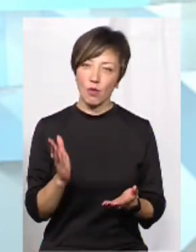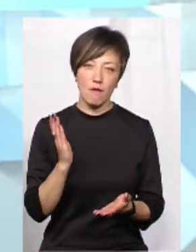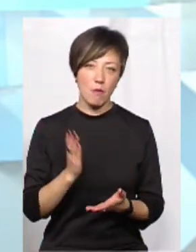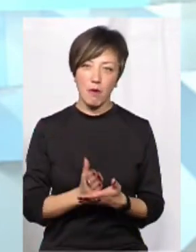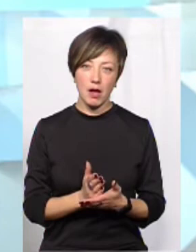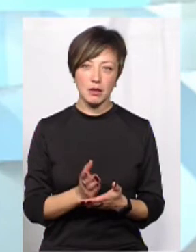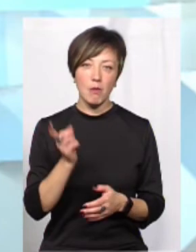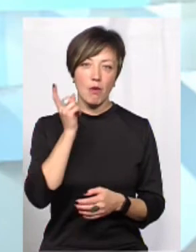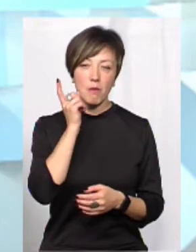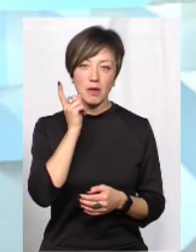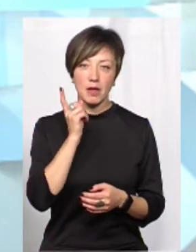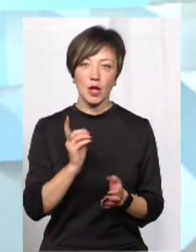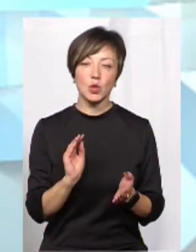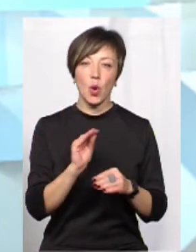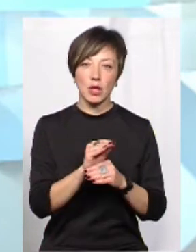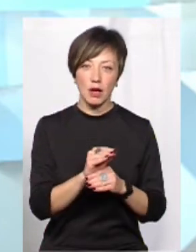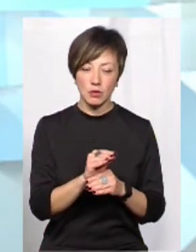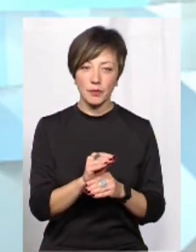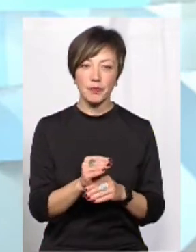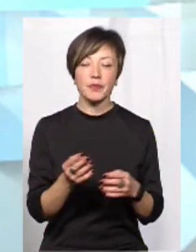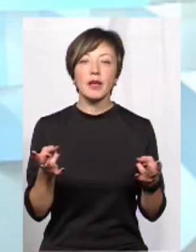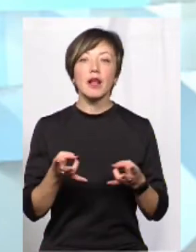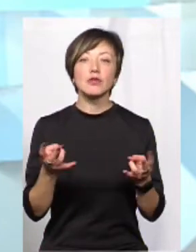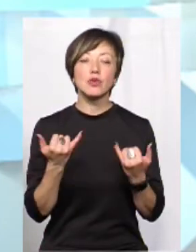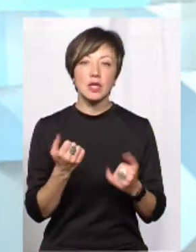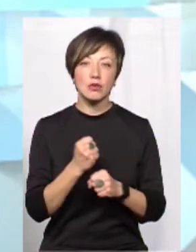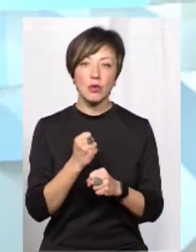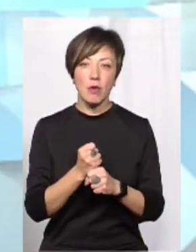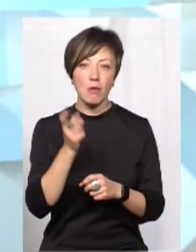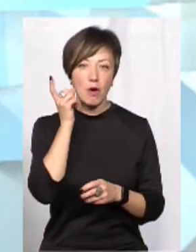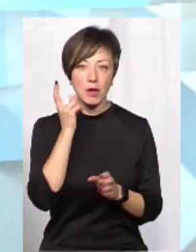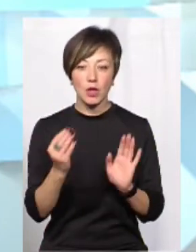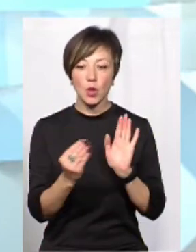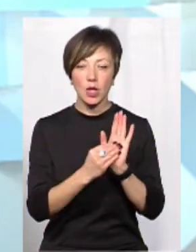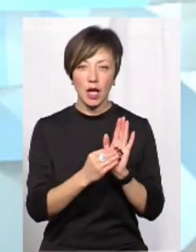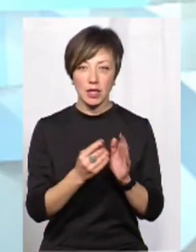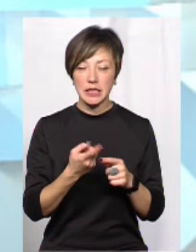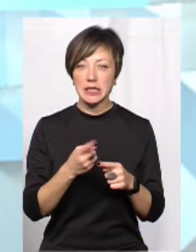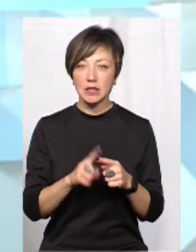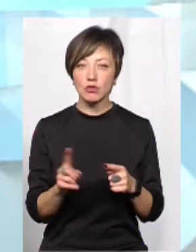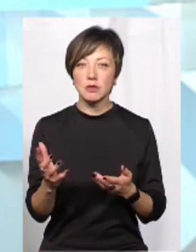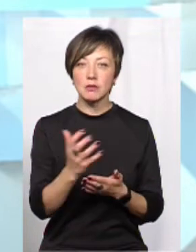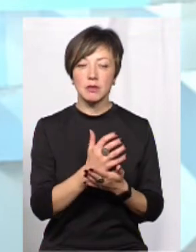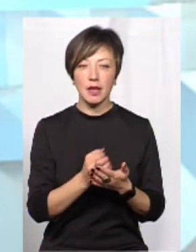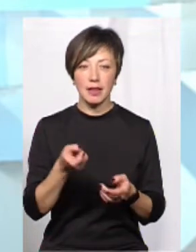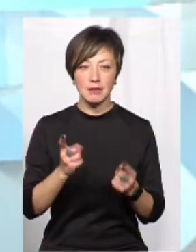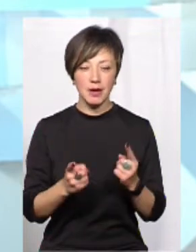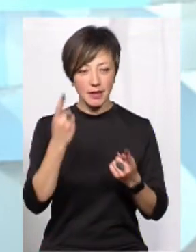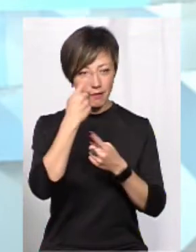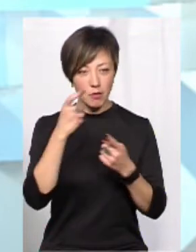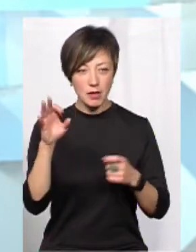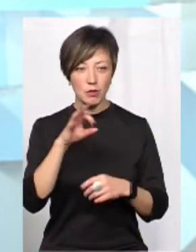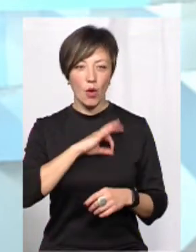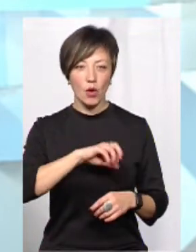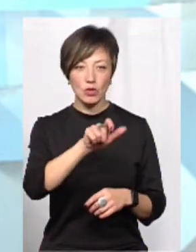мобільний якийсь додаток. Власне, для чого зараз роблять мобільні додатки переважно? Це для того, щоб збирати, насправді, інформацію